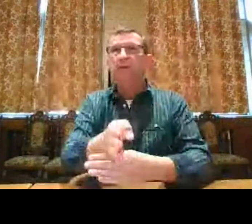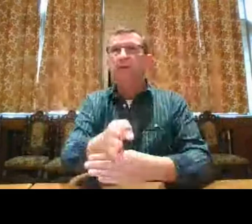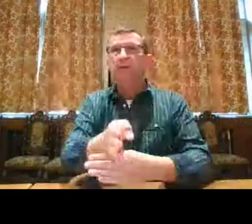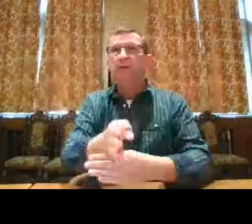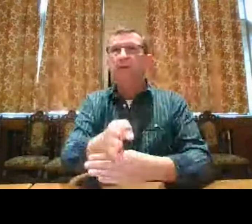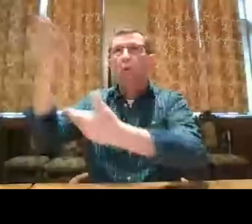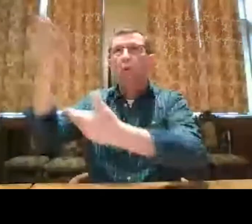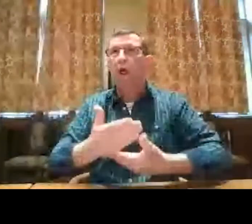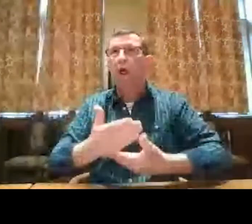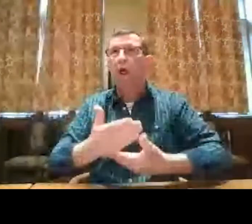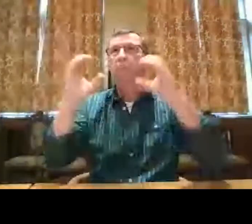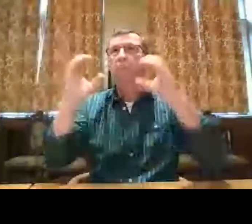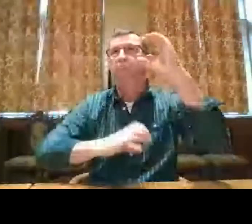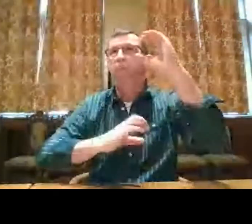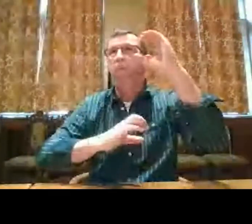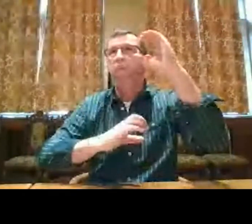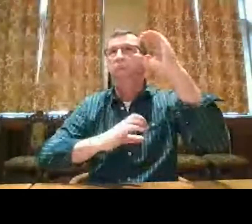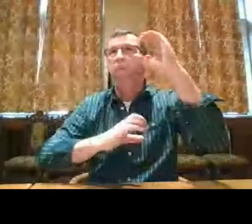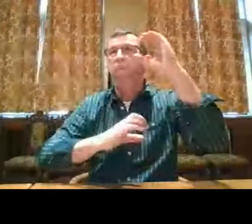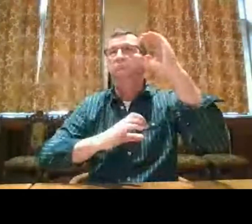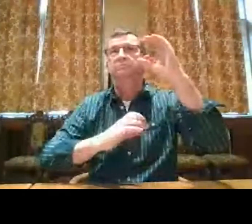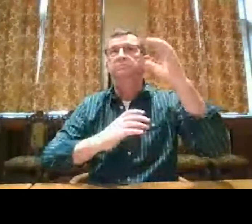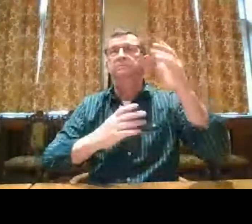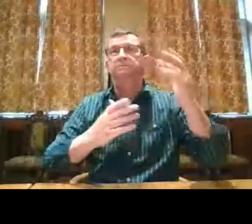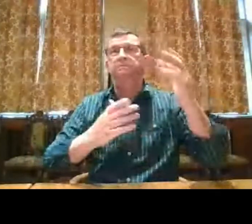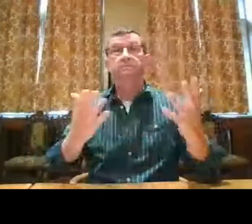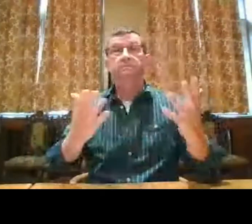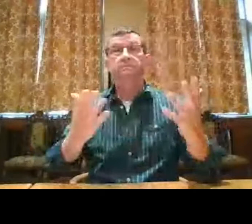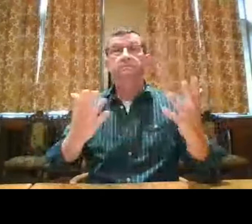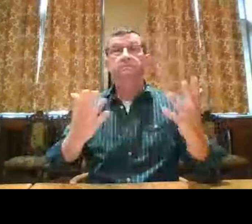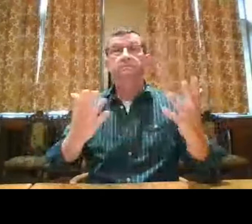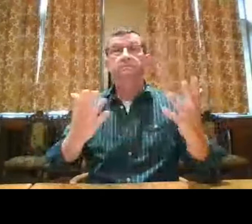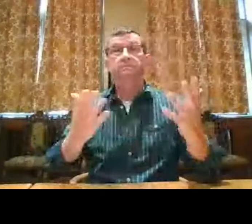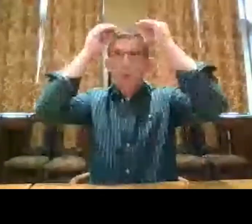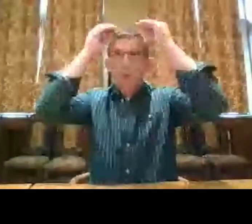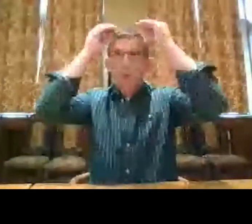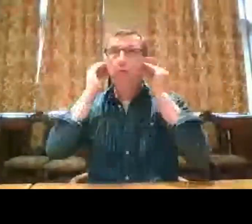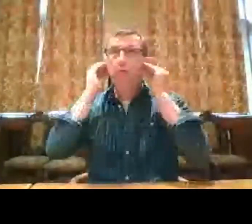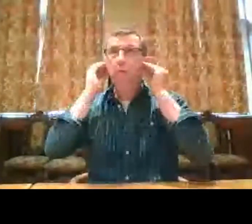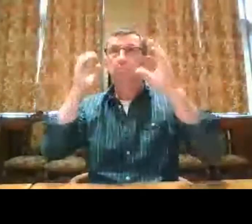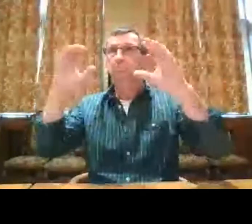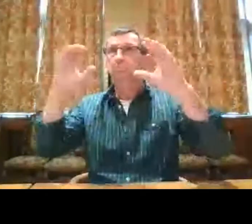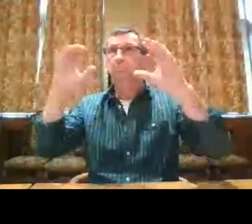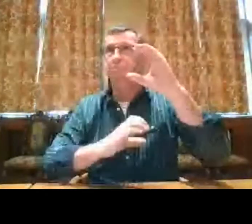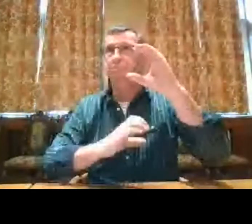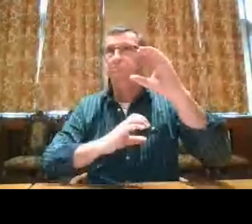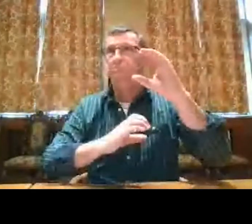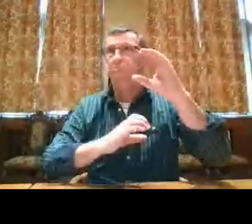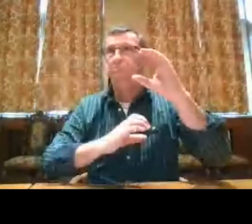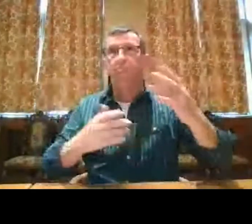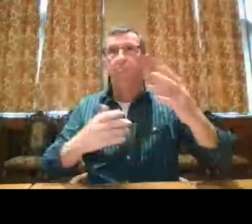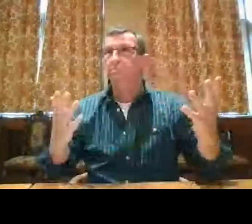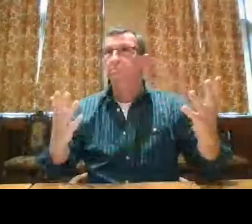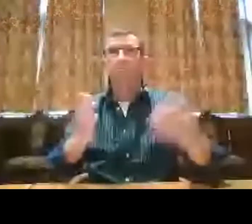de toegankelijkheid daarin, de communicatie, bij het onthaal, daar loopt het vaak al mis. Ik zie heel vaak